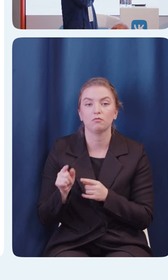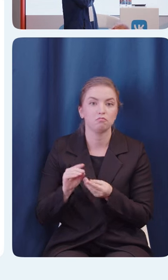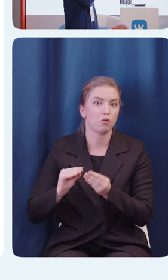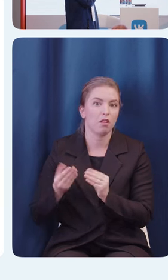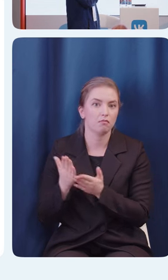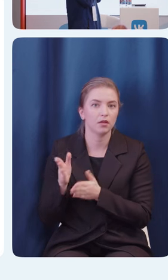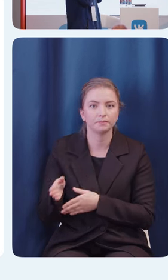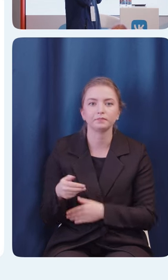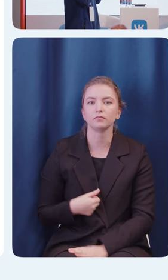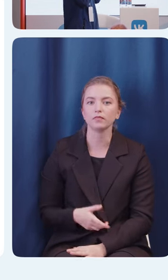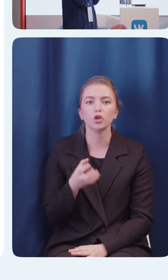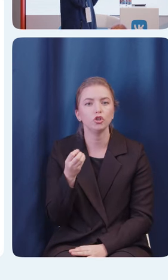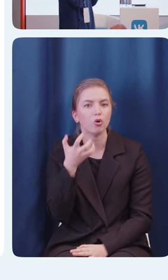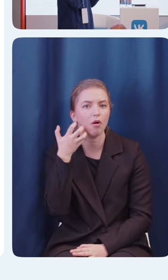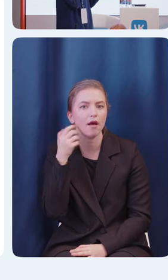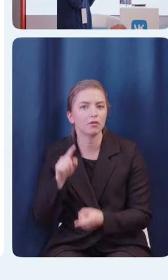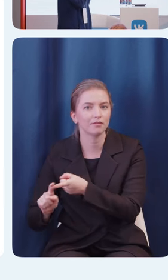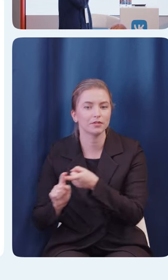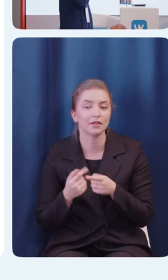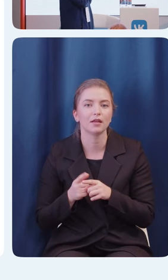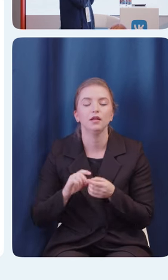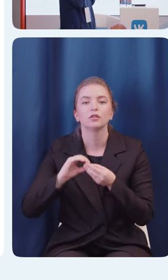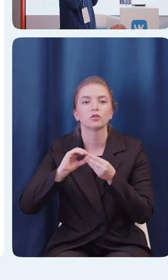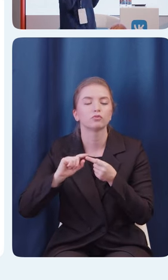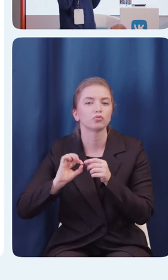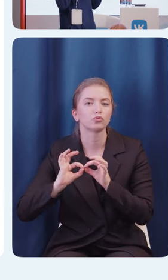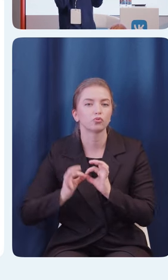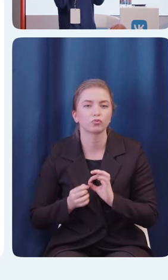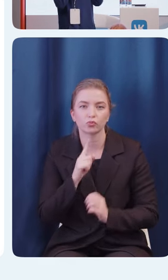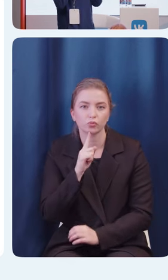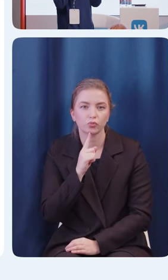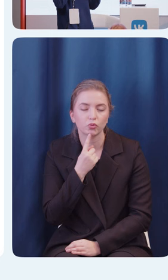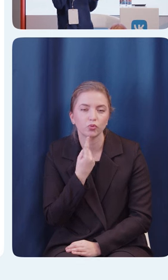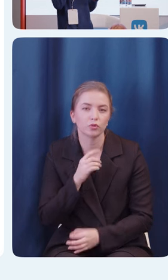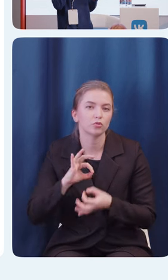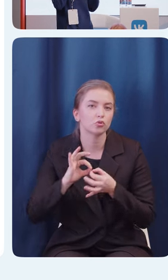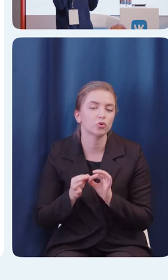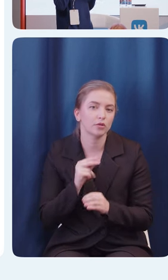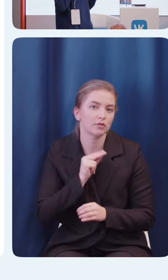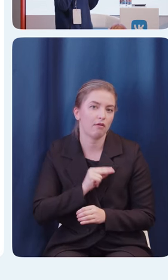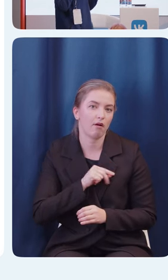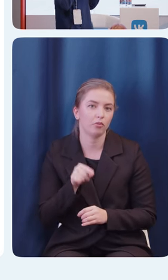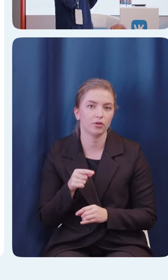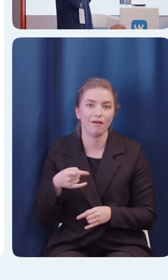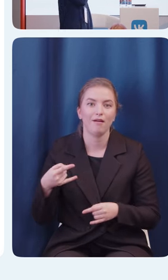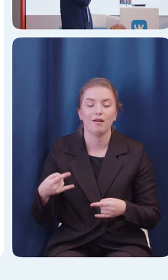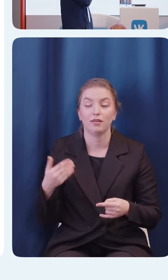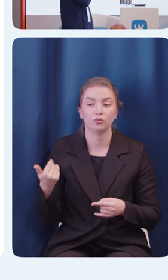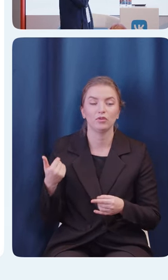я выделил, это сложность фикса работы VoiceOver. Это скринридер iOS